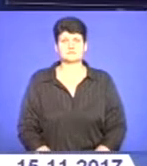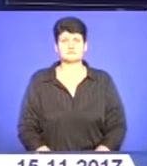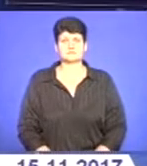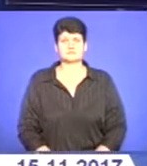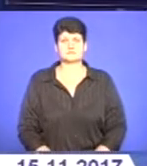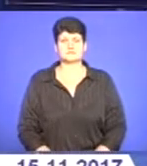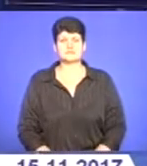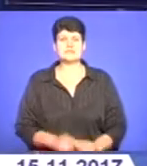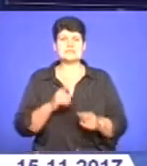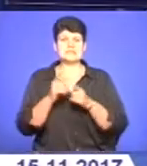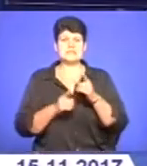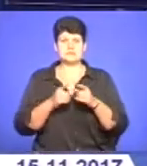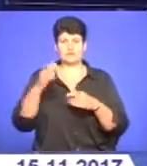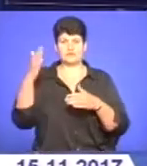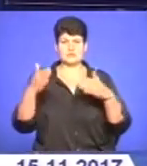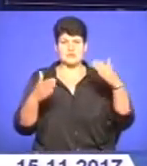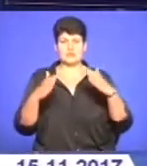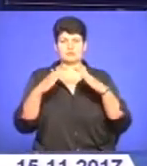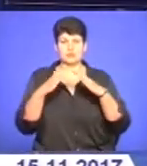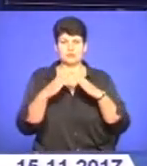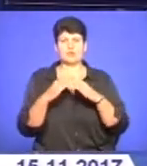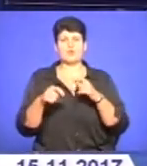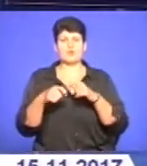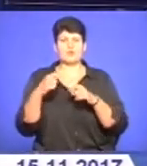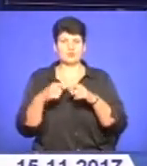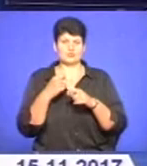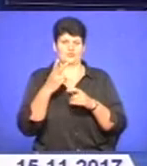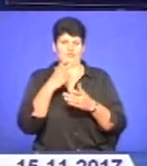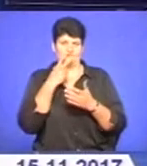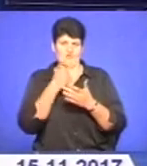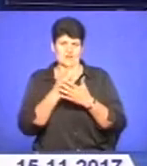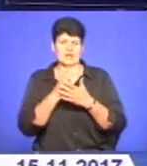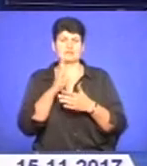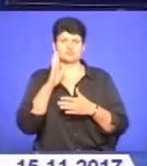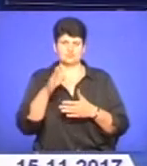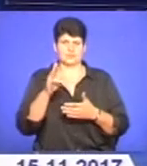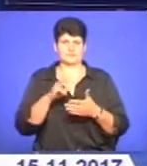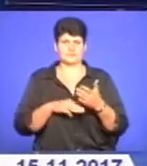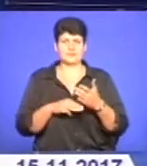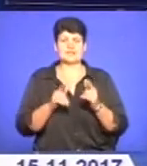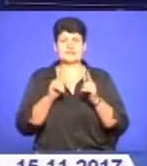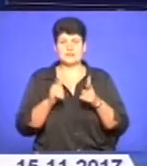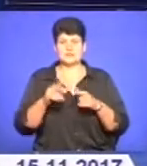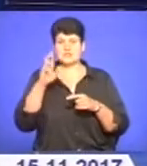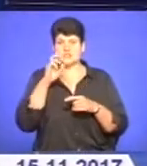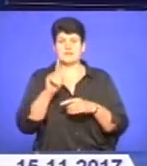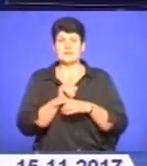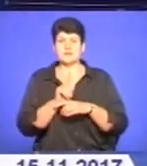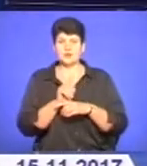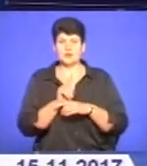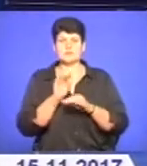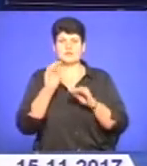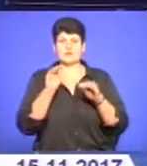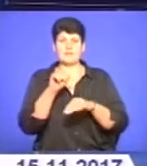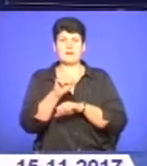За зміну в фасаді будинку, який порушує його цілісний архітектурний вигляд, передбачений штраф. Згідно з державними будівельними нормами, встановлювати